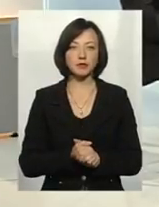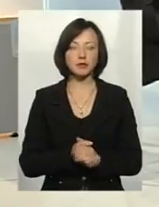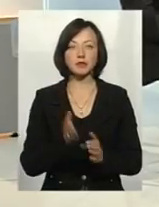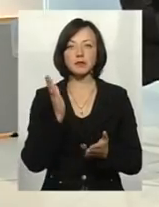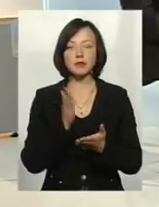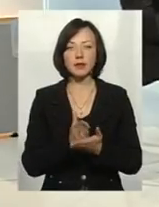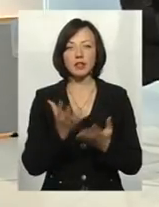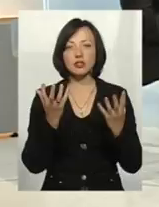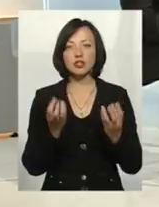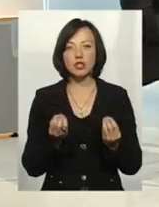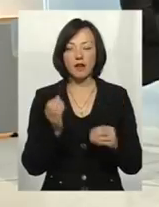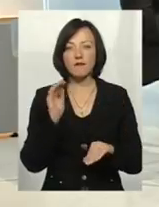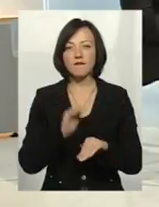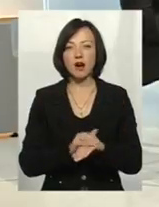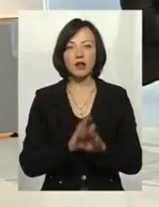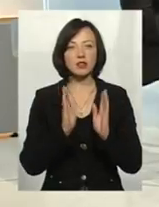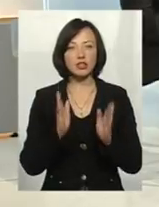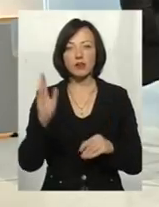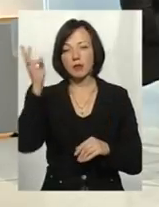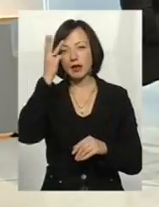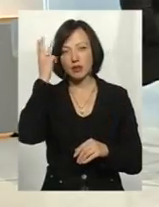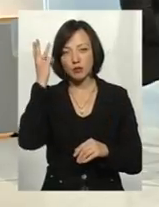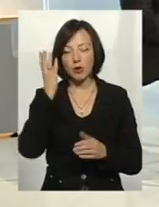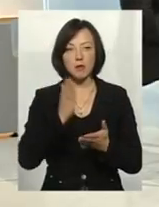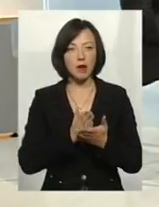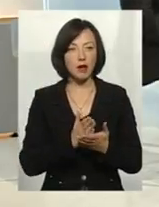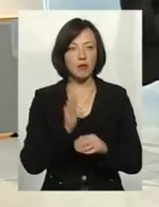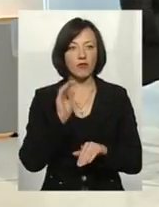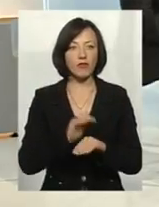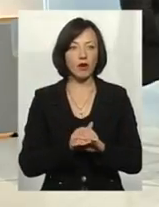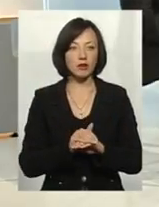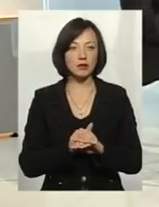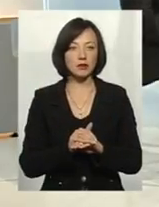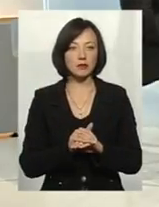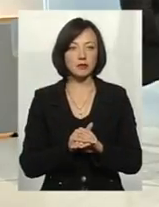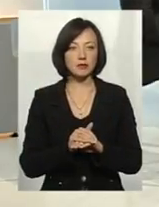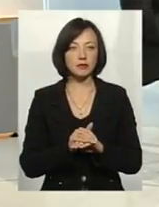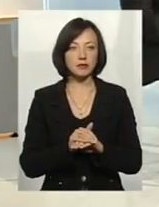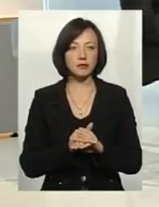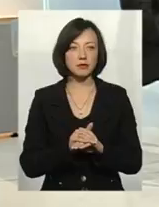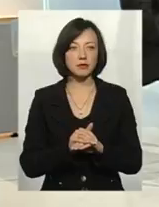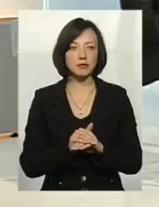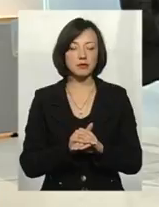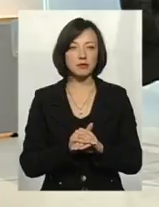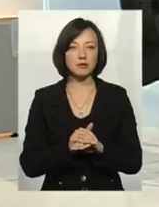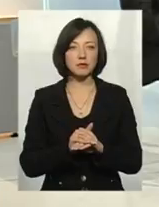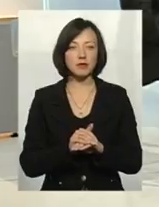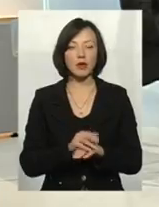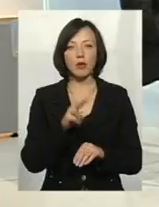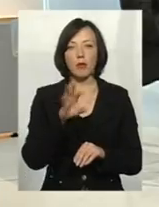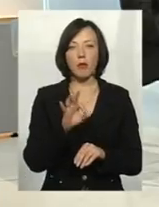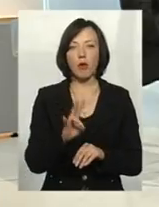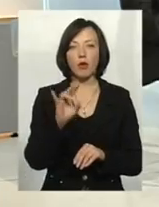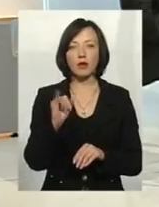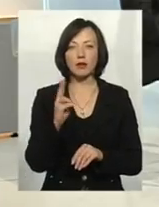ще факт, не лише в Хмельницькому, маємо факт, закиди були до Понінківської,